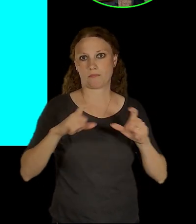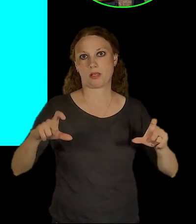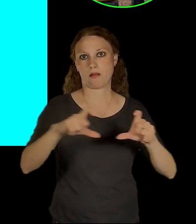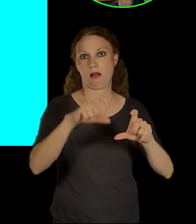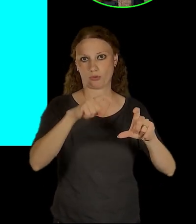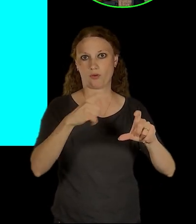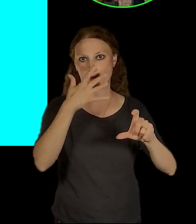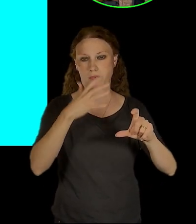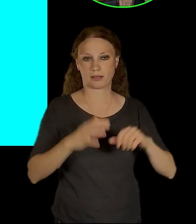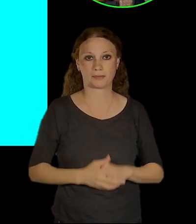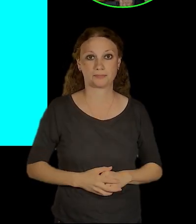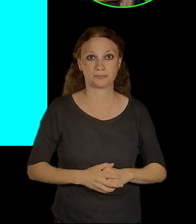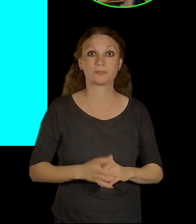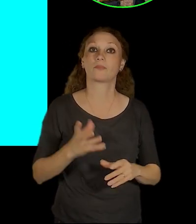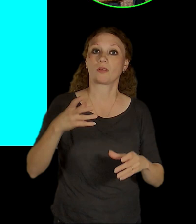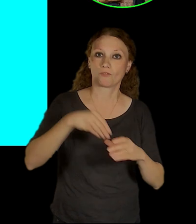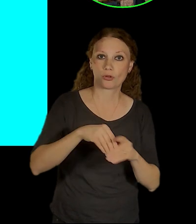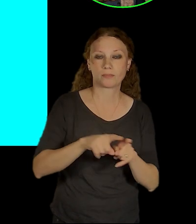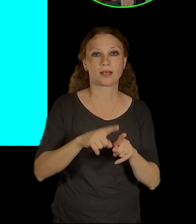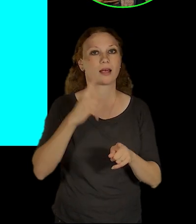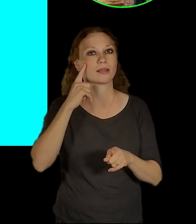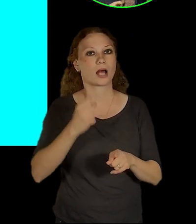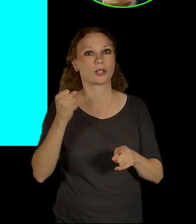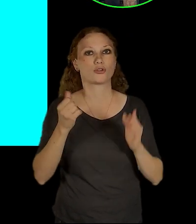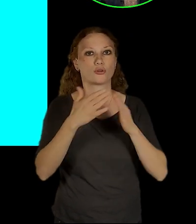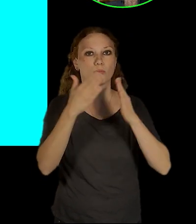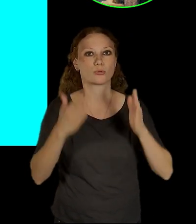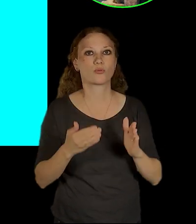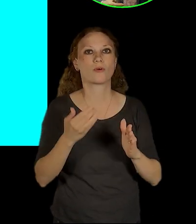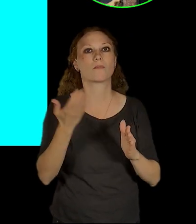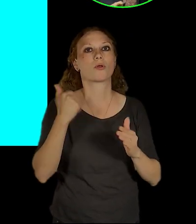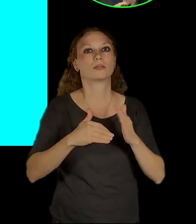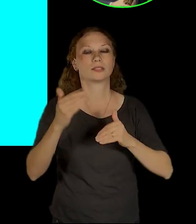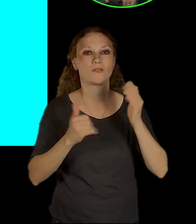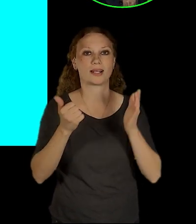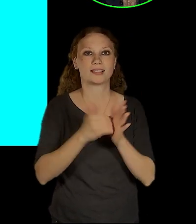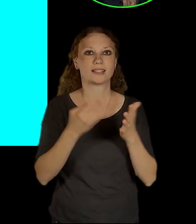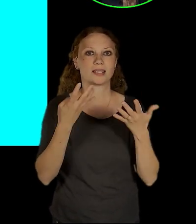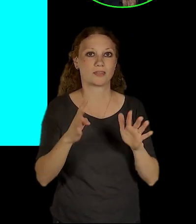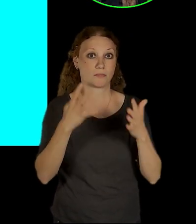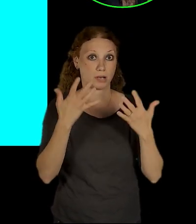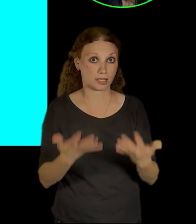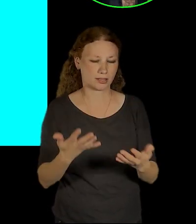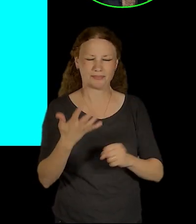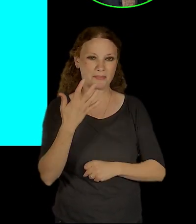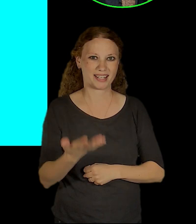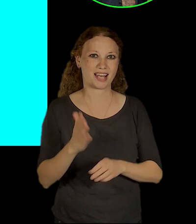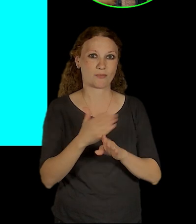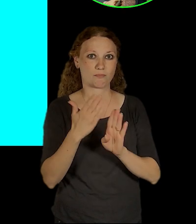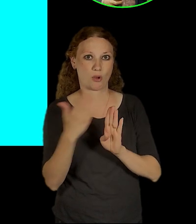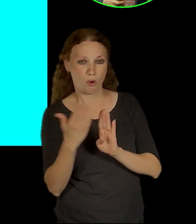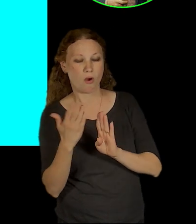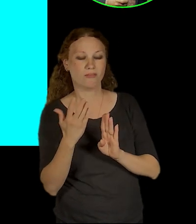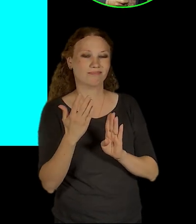jednak rekonstrukce té nádražní budovy z 50. let. Ta tam zůstane, dojde k takovému jako přestřešení